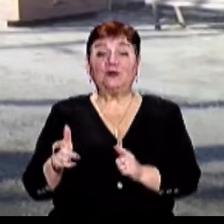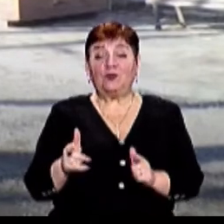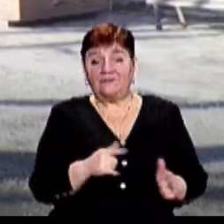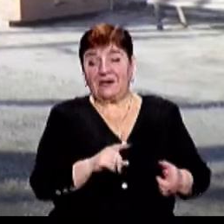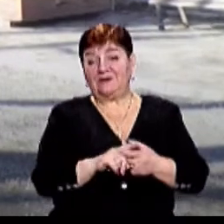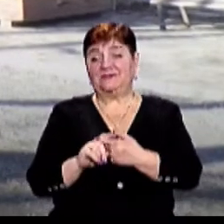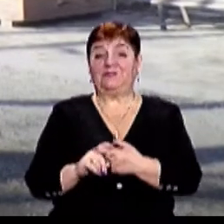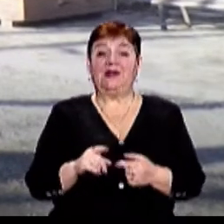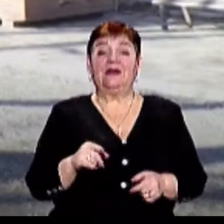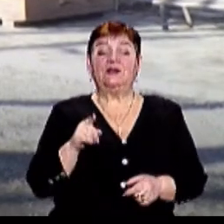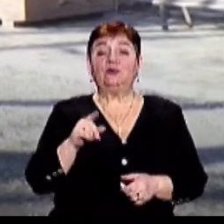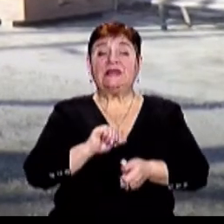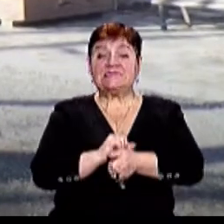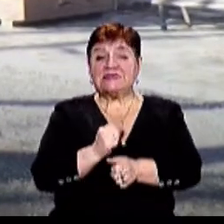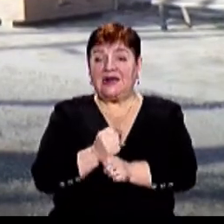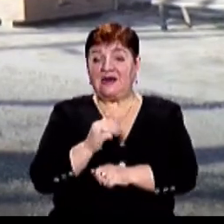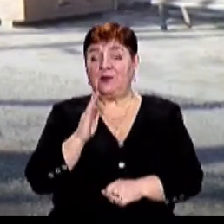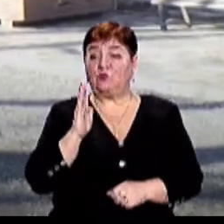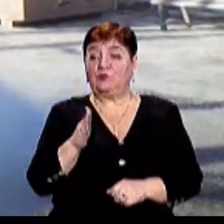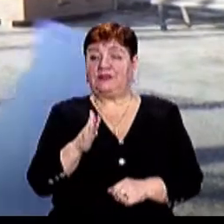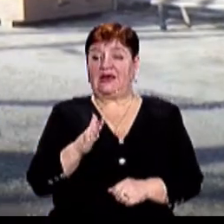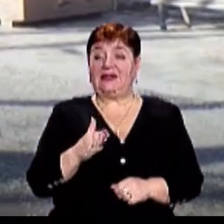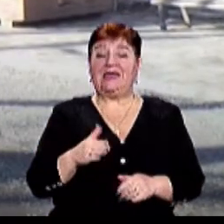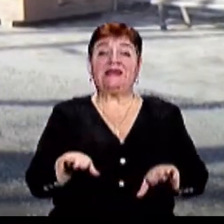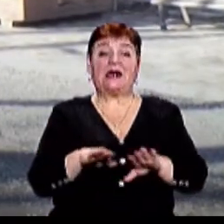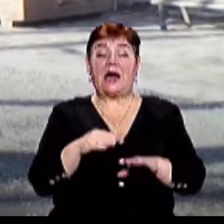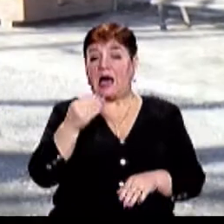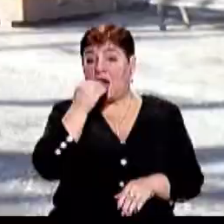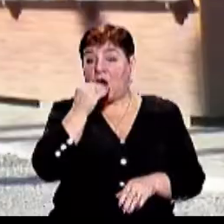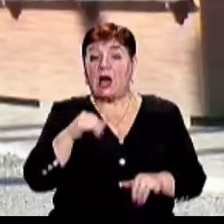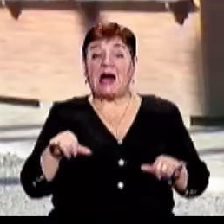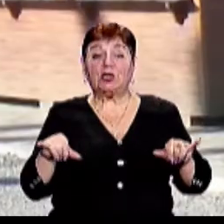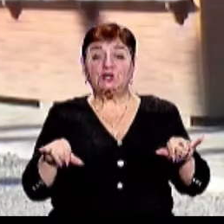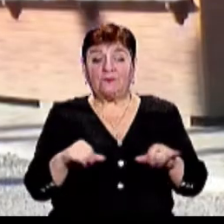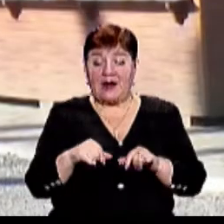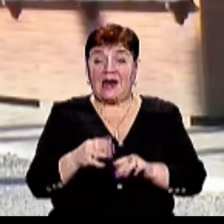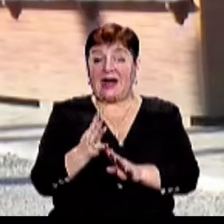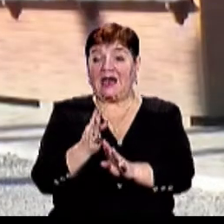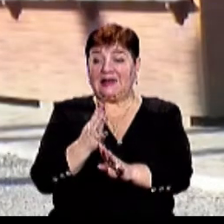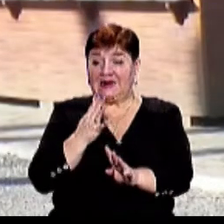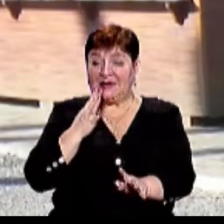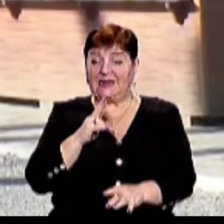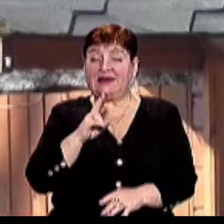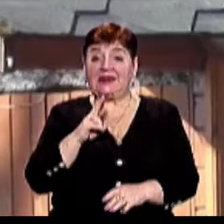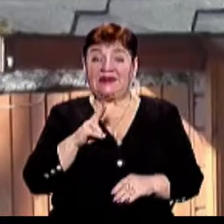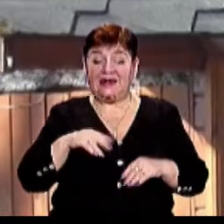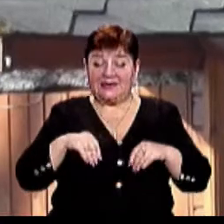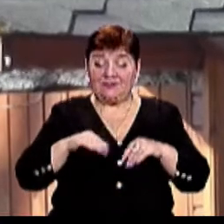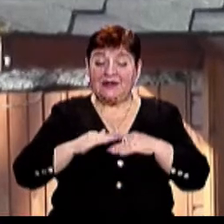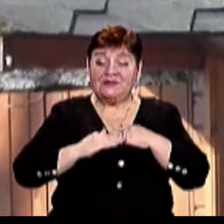квартальчик, сирний квартальчик і самохарчова оця алея, яку ми вчора засипали,